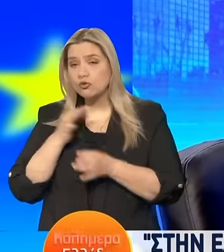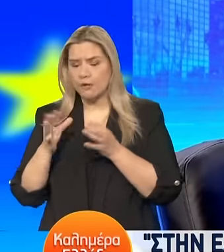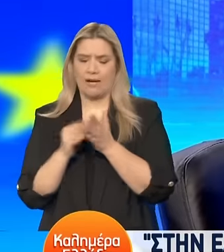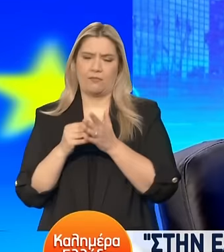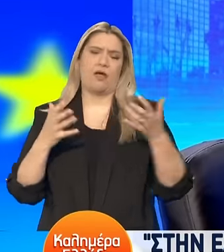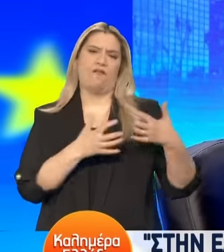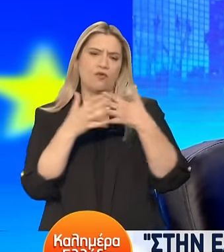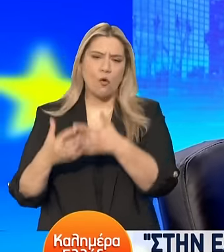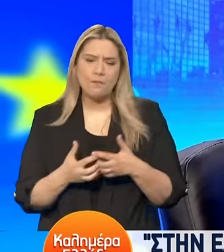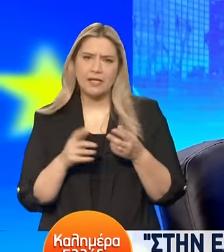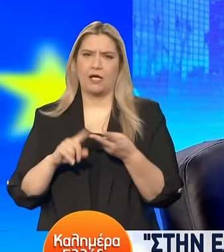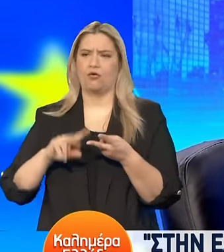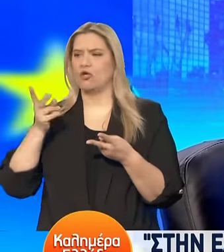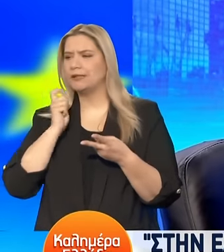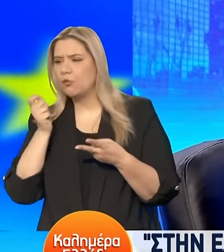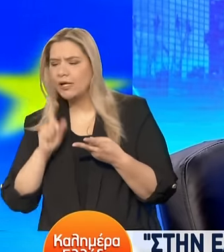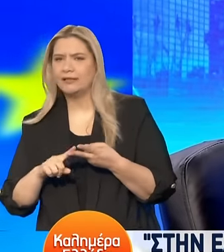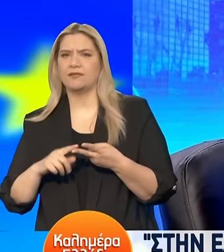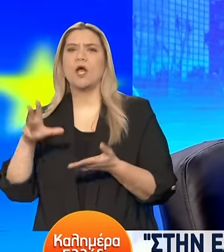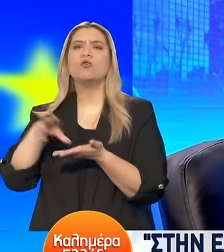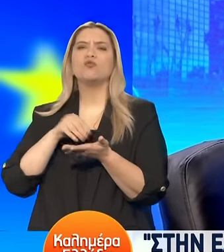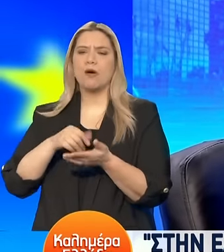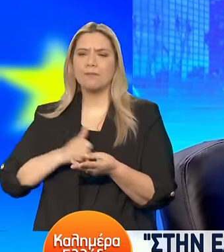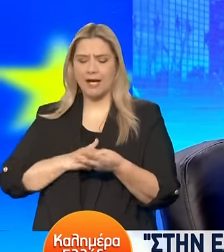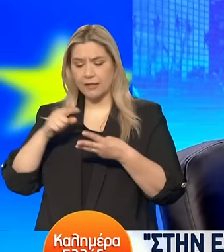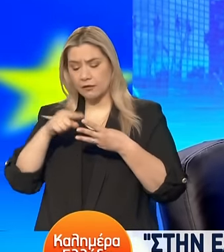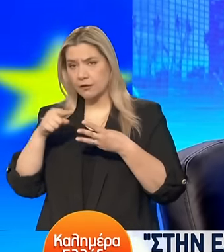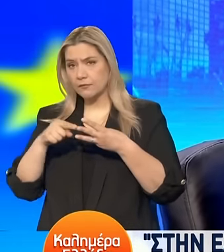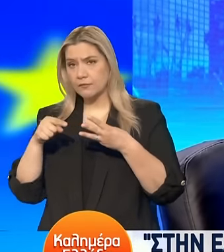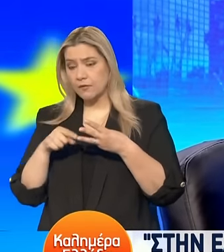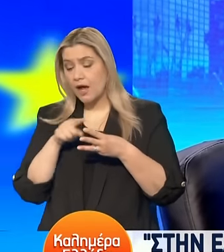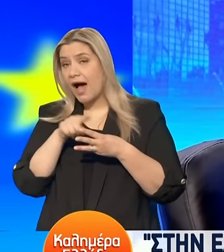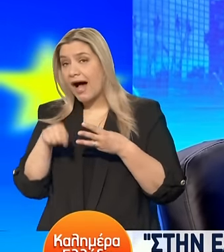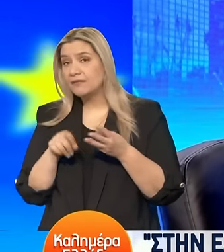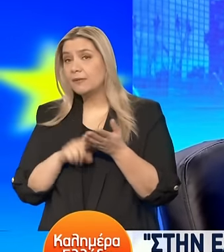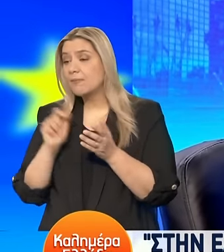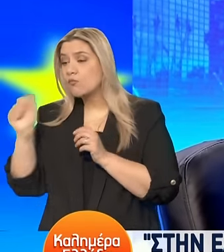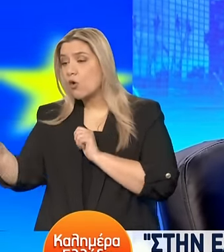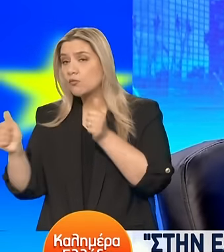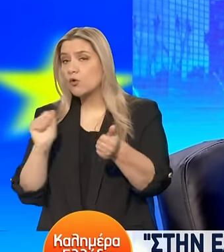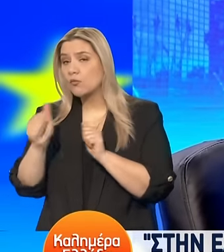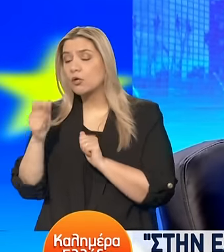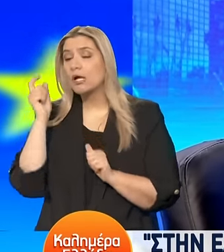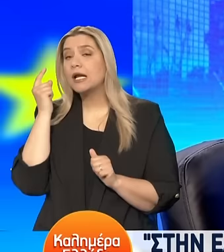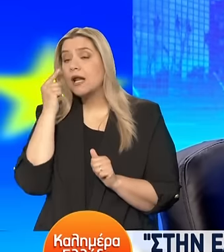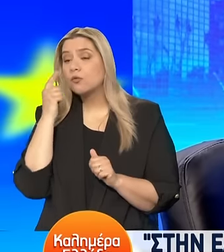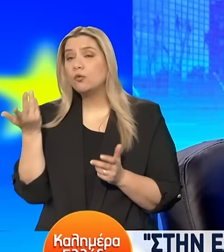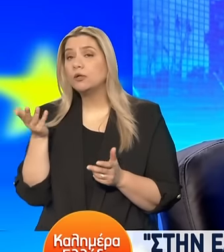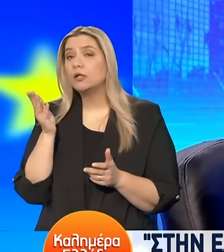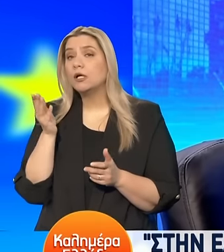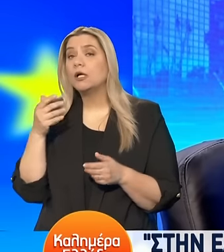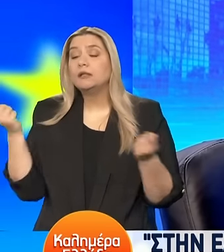είτε είναι ιδιοκτήτες σούπερ μάρκετ, να κοιτάξουν να δουν τι μπορούν οι ίδιοι να κάνουν στα δικά τους